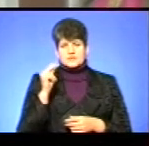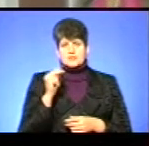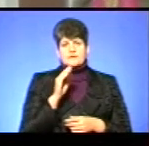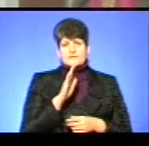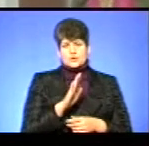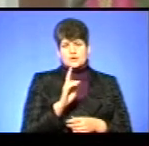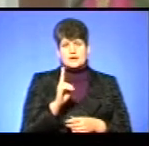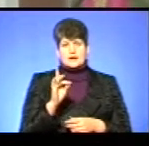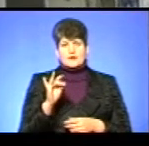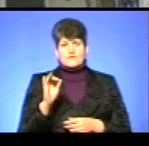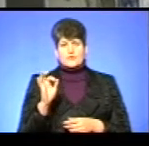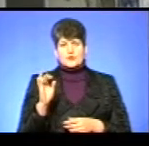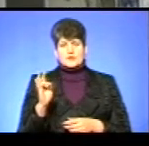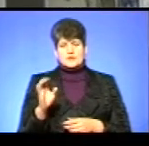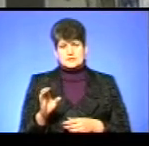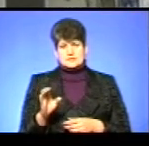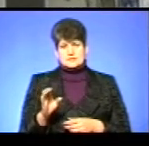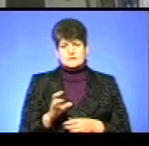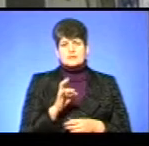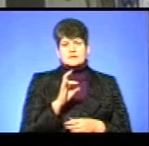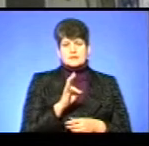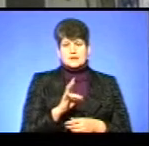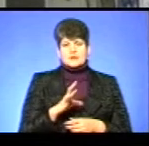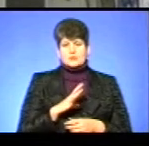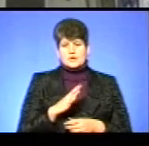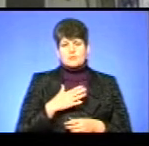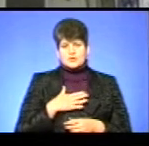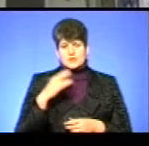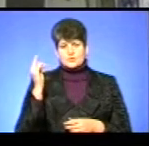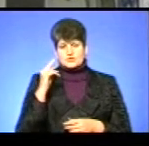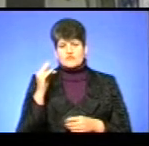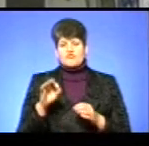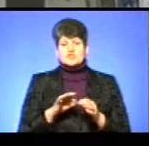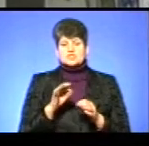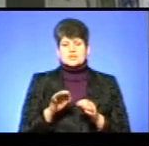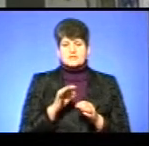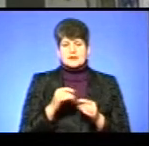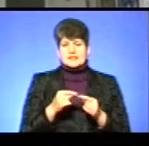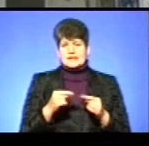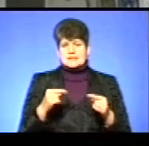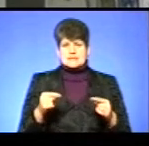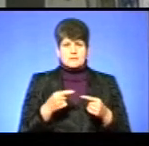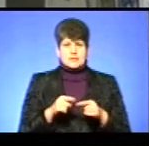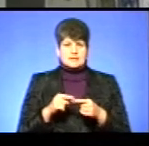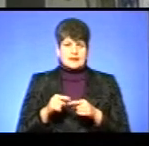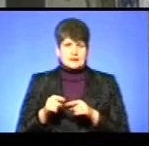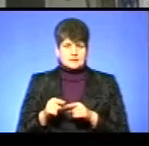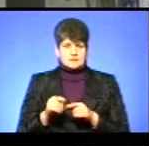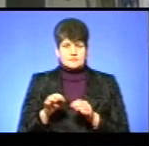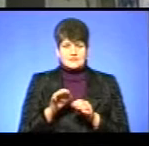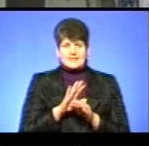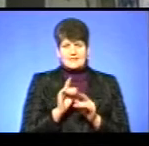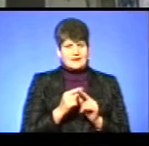Кривоніс. Наталія була моєю ученицею в вишиванні різноманітними техніками вишивки, не